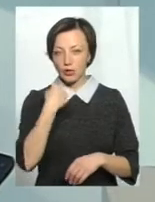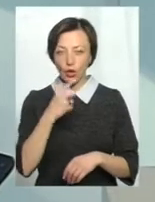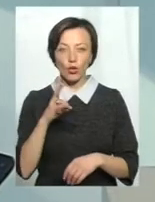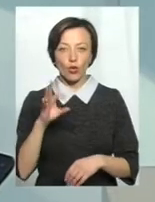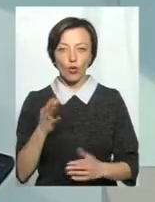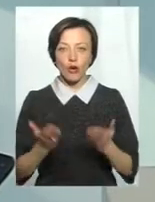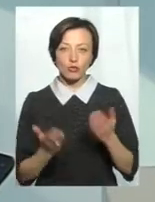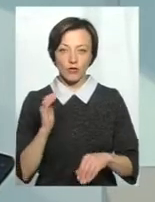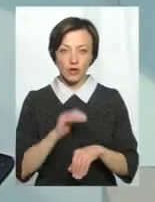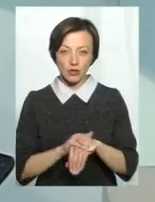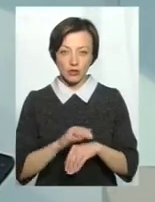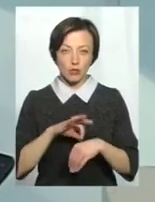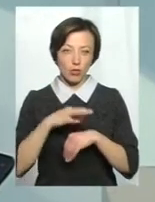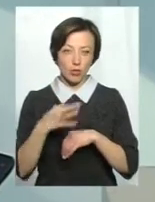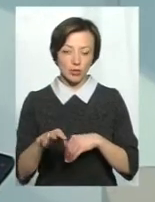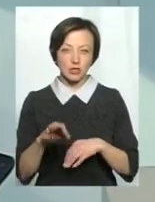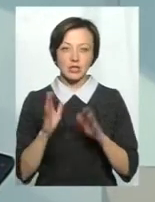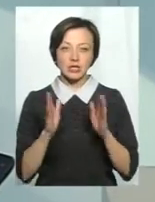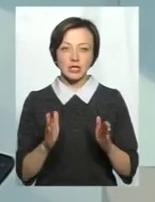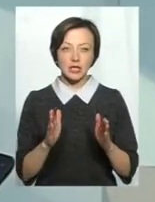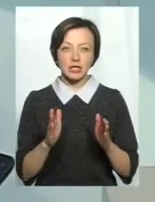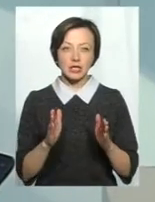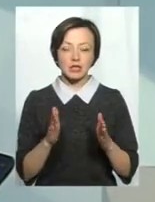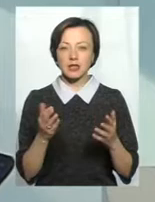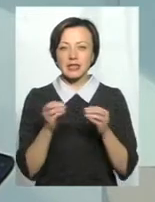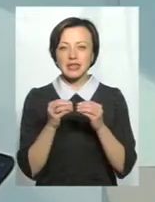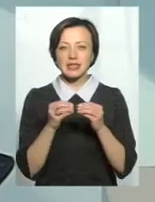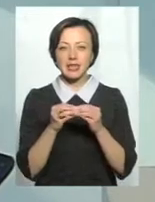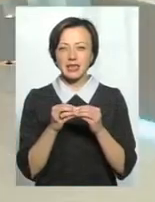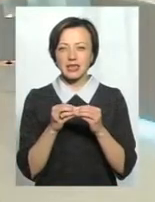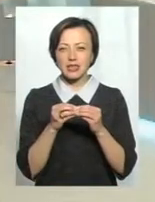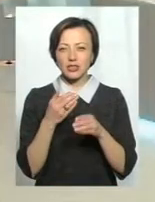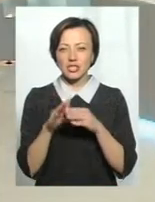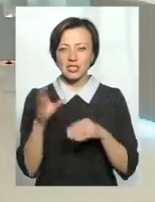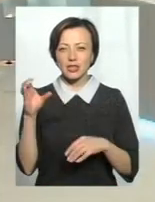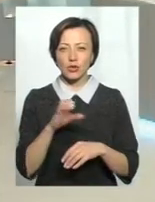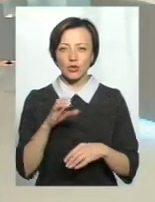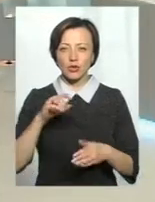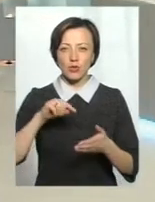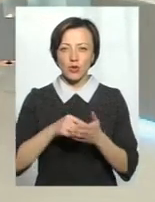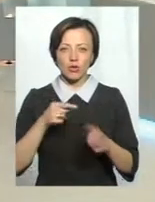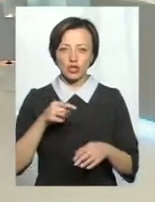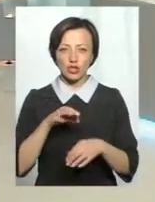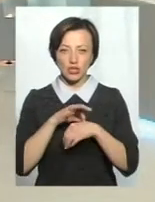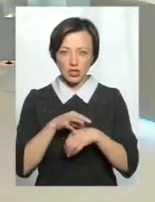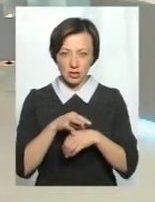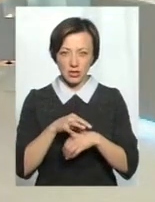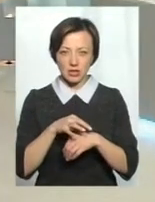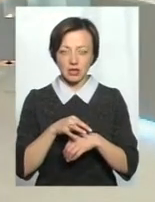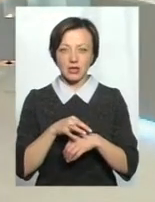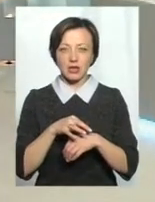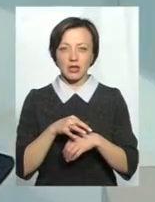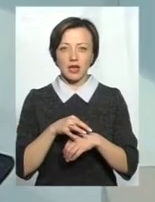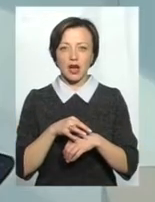Але якщо фактично болючість, то тільки якась 10 доля секунди болить, коли проколюється шкіра, тому що болюві рецептори на